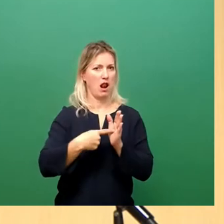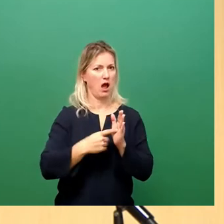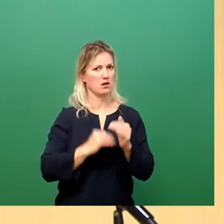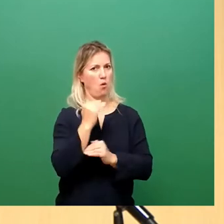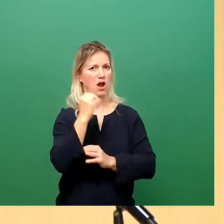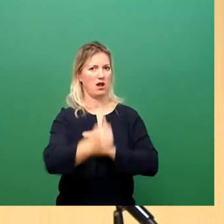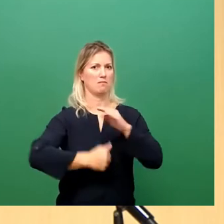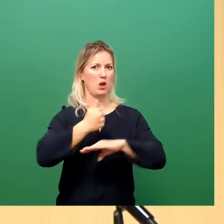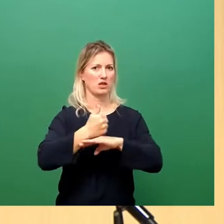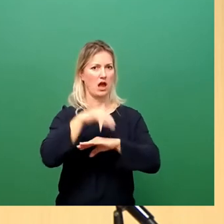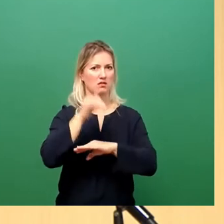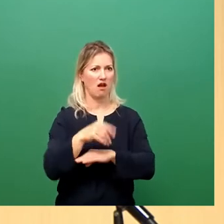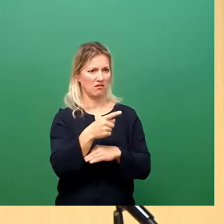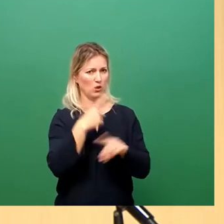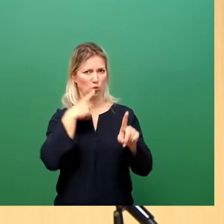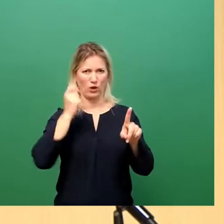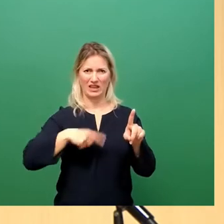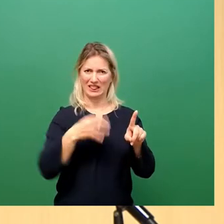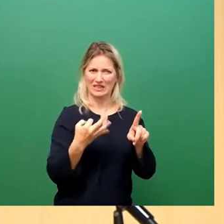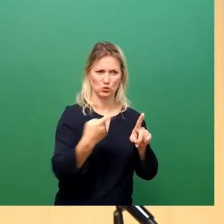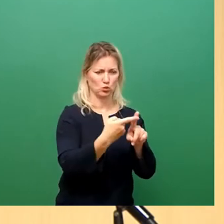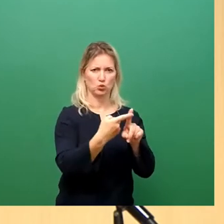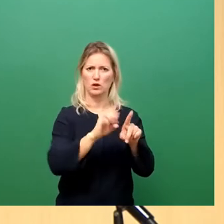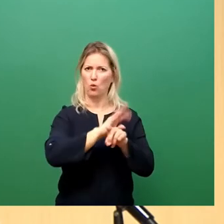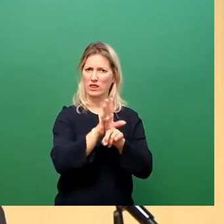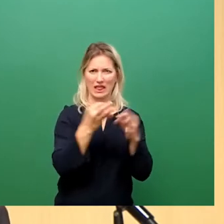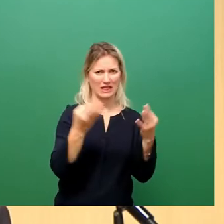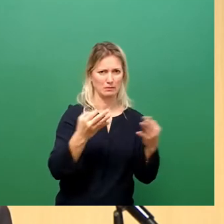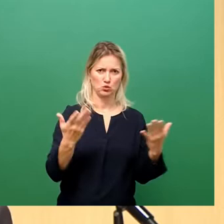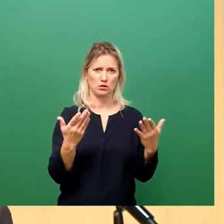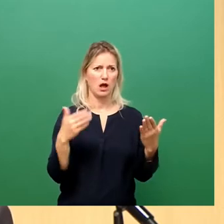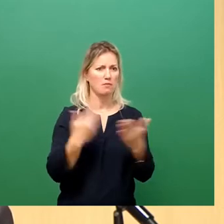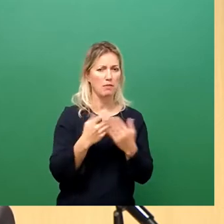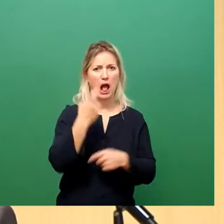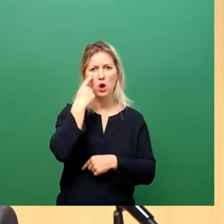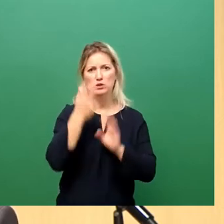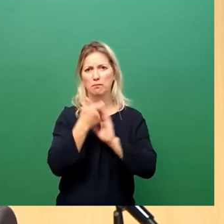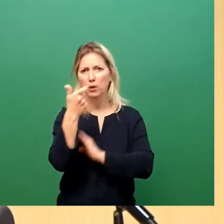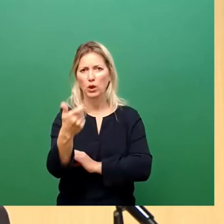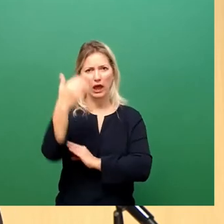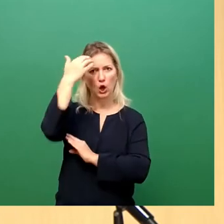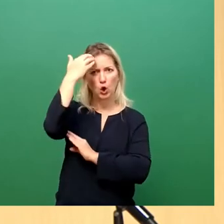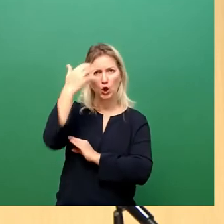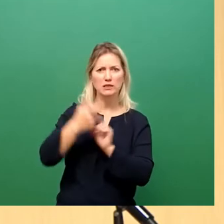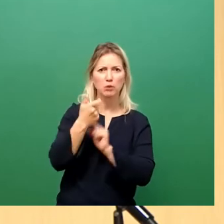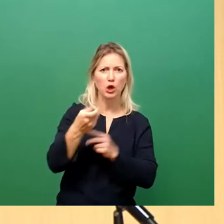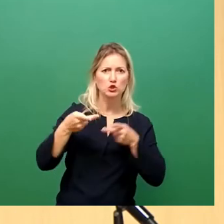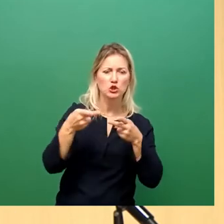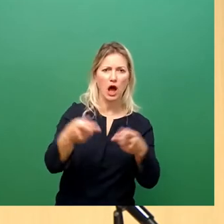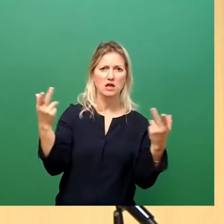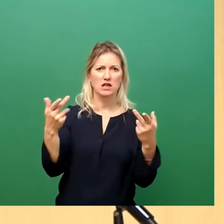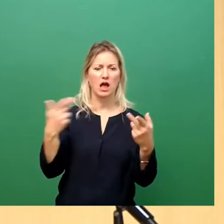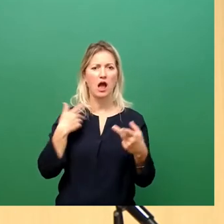noch mit der Ukraine zu tun haben. Ob es Augustusbrücke, Königsbrücker Straße, Fußgänger auf dem Elbradweg,